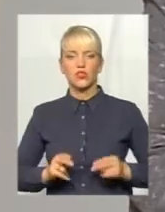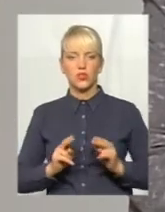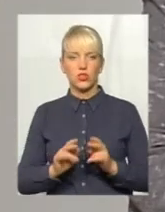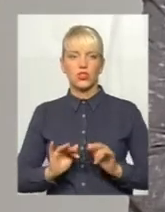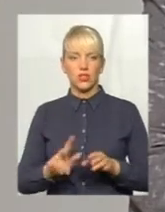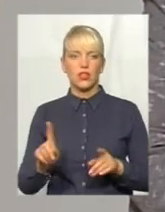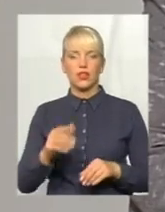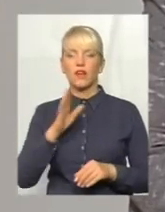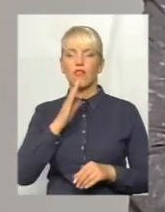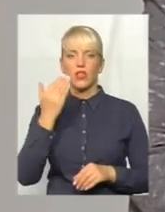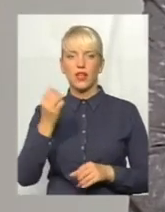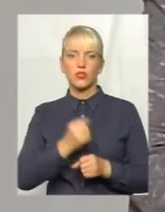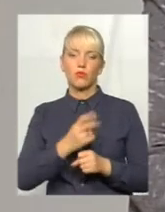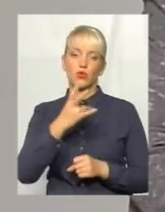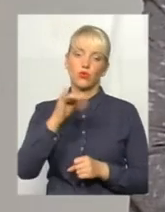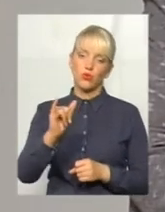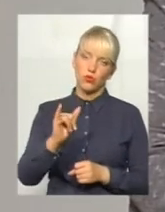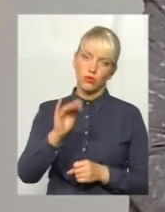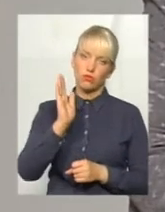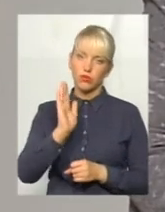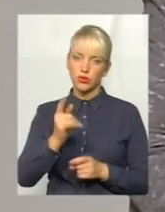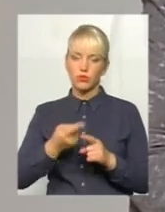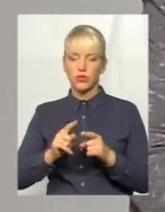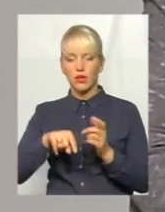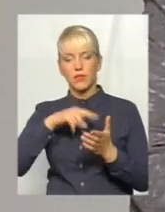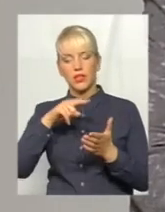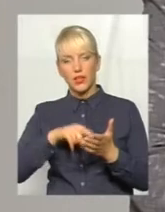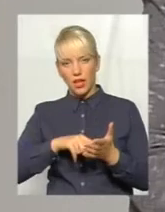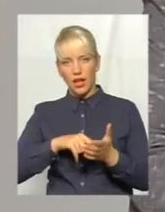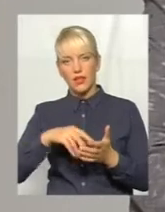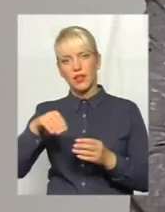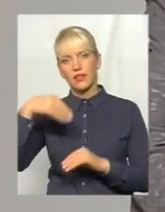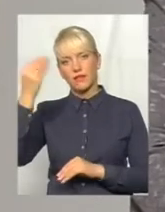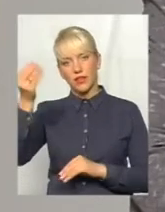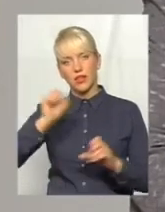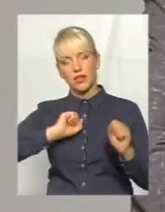зробила? Він каже, що будемо це питання підносити, керівники будуть